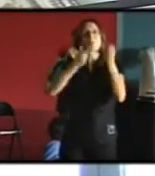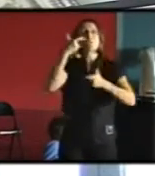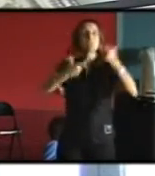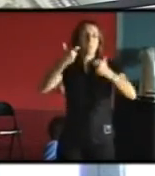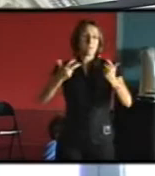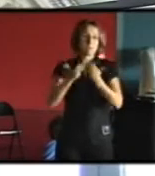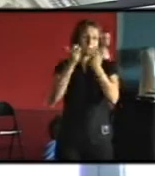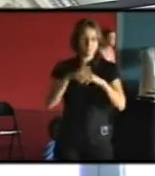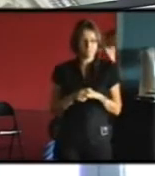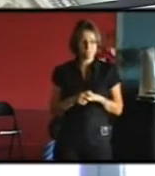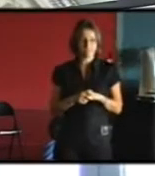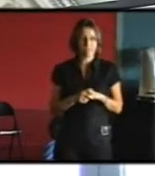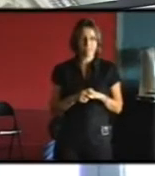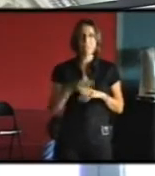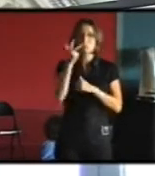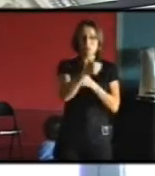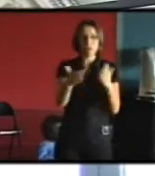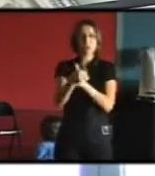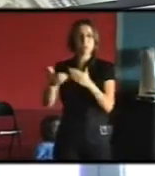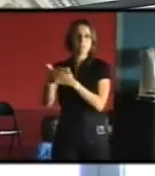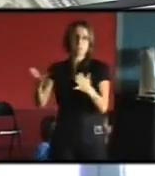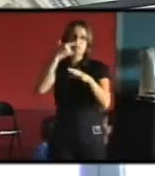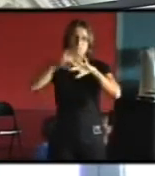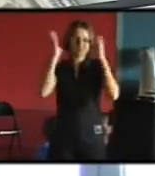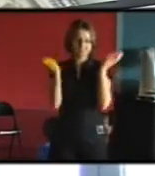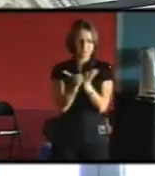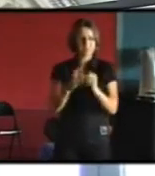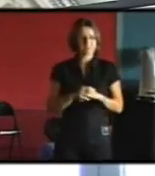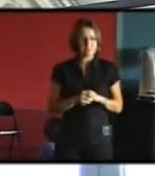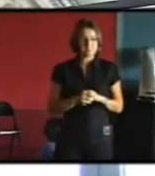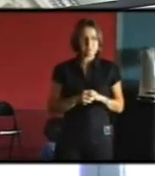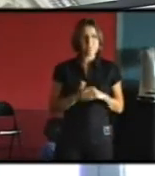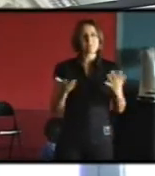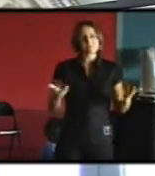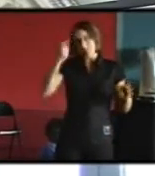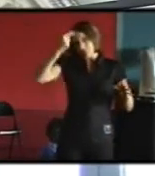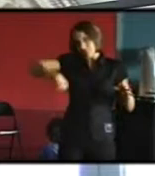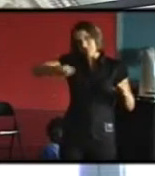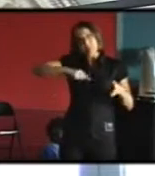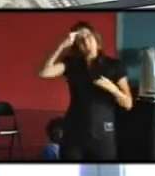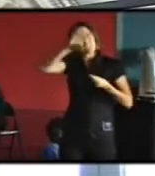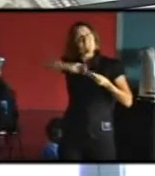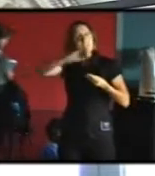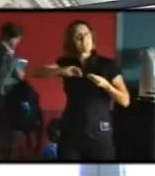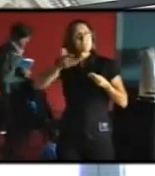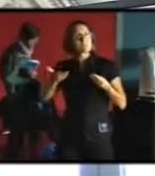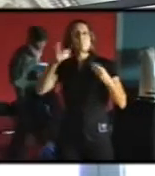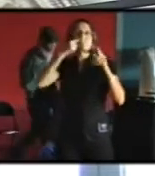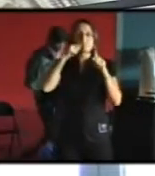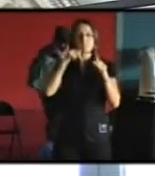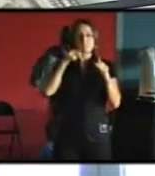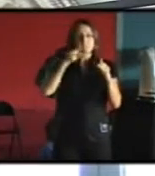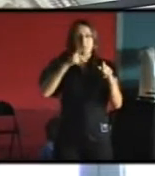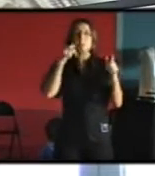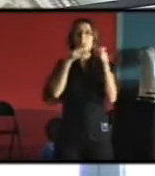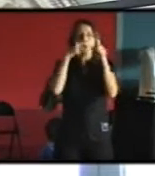voilà je caricature un peu mais voilà les trois catégories donc la question qui se pose à nous ville c'est de savoir au